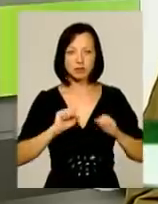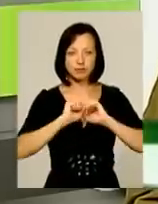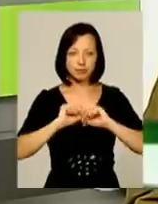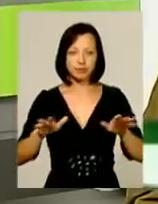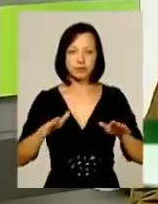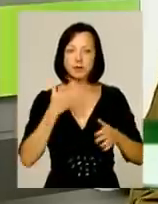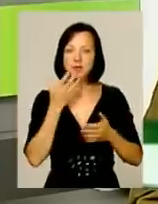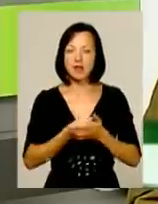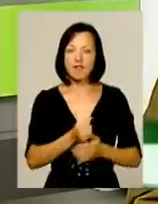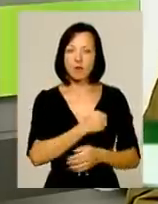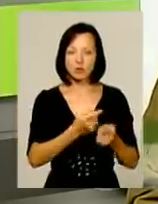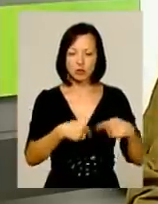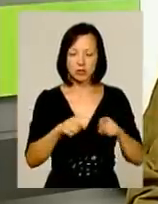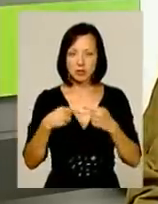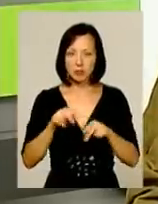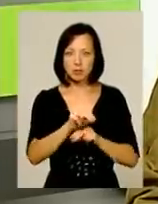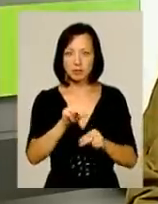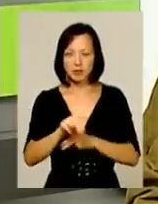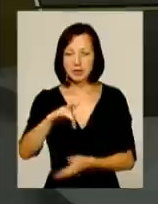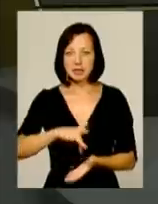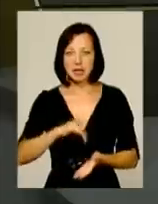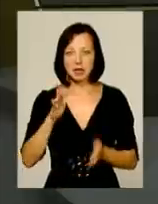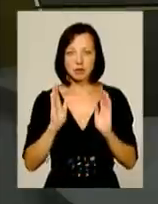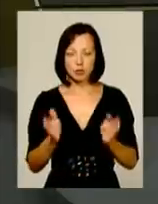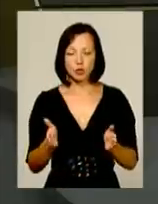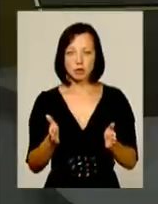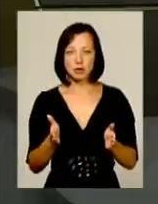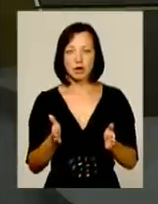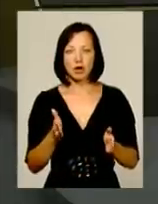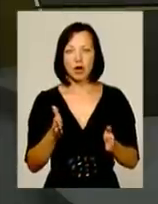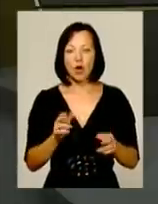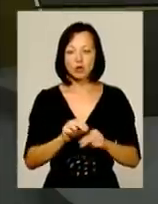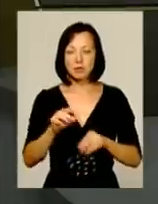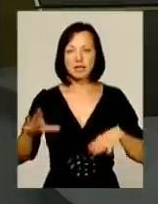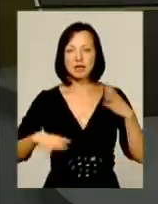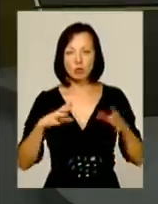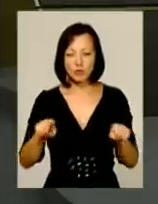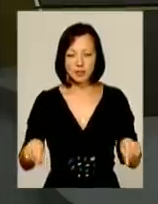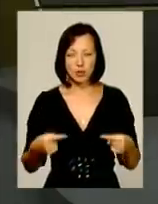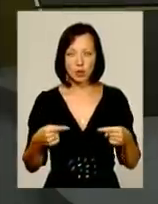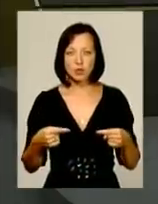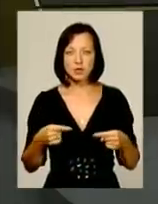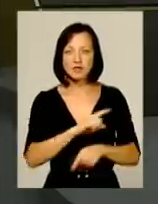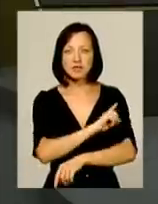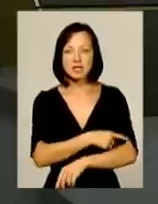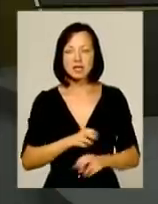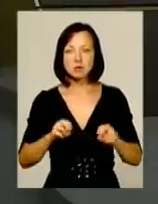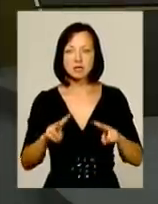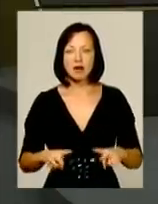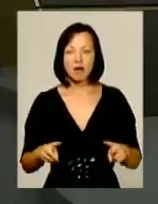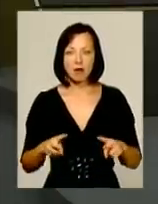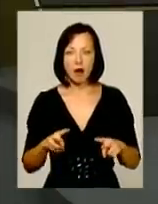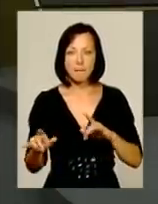по своїм воєнським частям і укомплектують центр учебно-тренувачний, який створюється в силах спеціальних операцій,